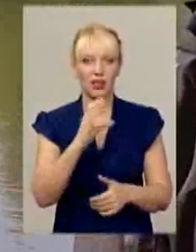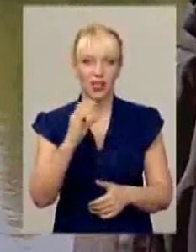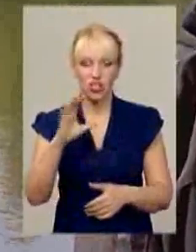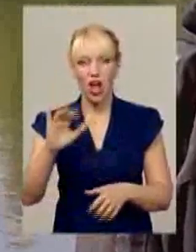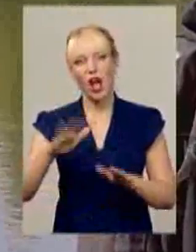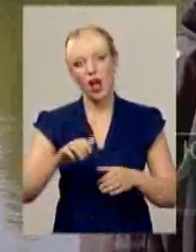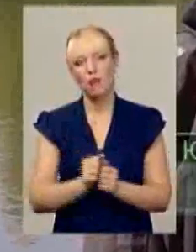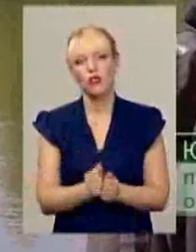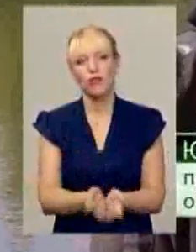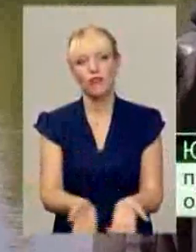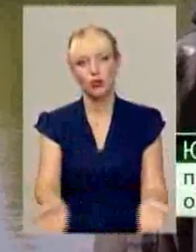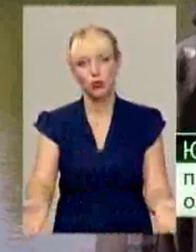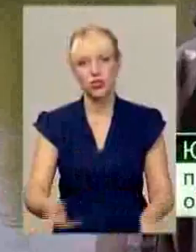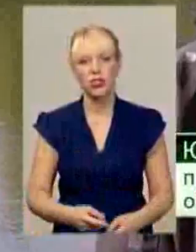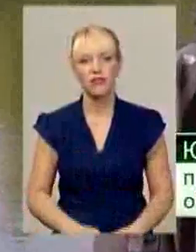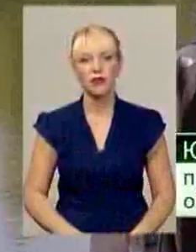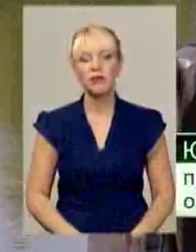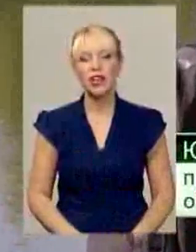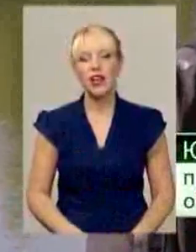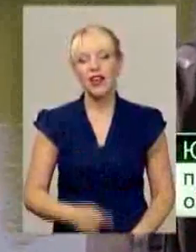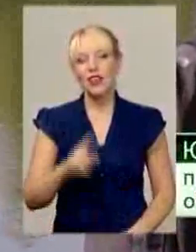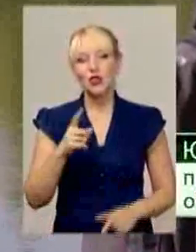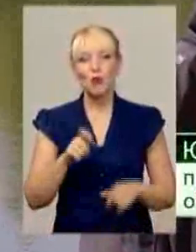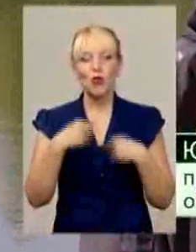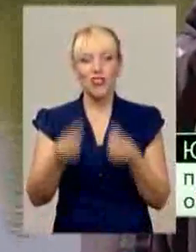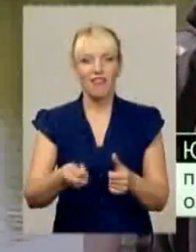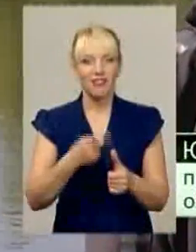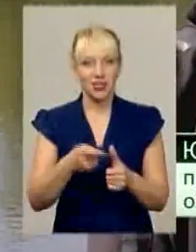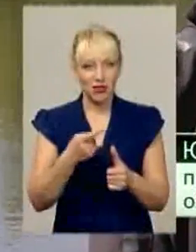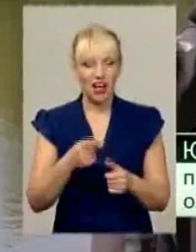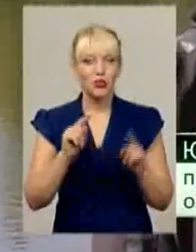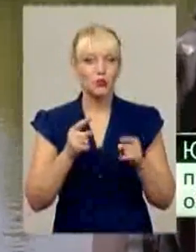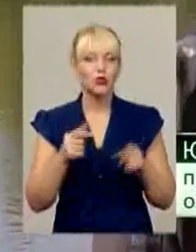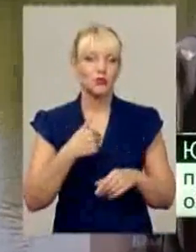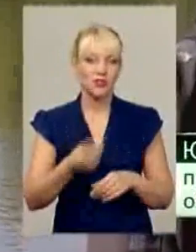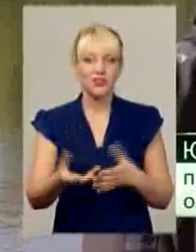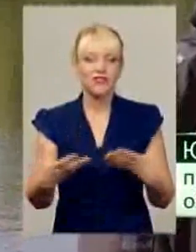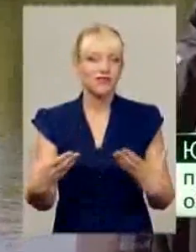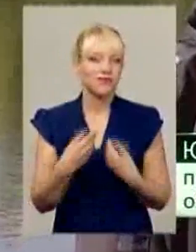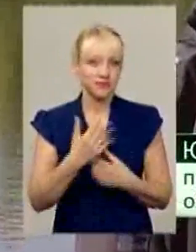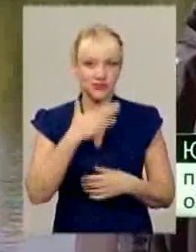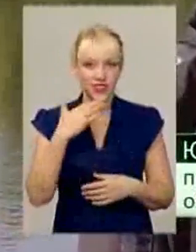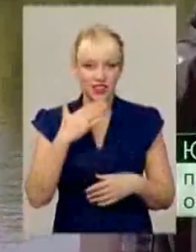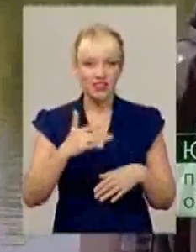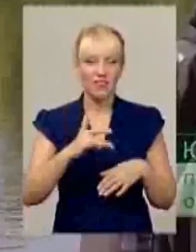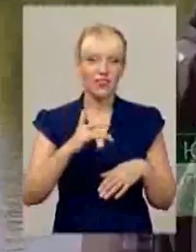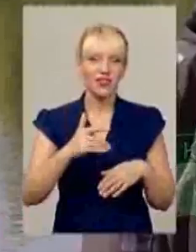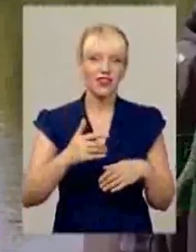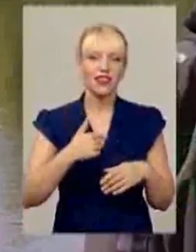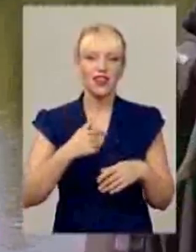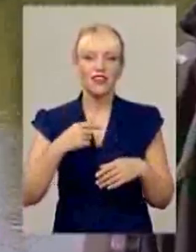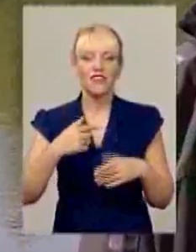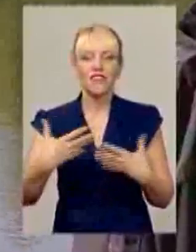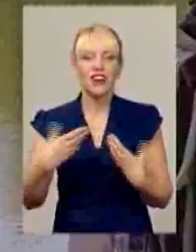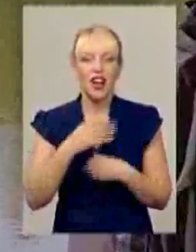я рішив дати ім'я? Тому що мені доставив стільки емоцій, стільки вражень. Я просто боровся з ним протягом півгодини. І за цим